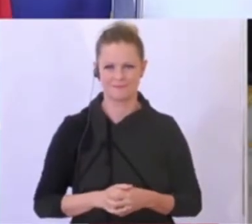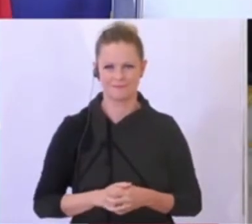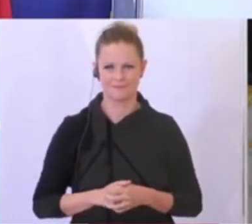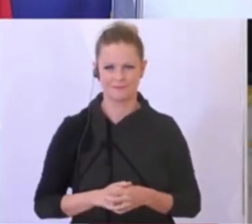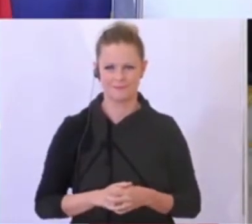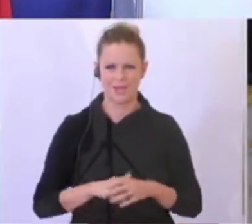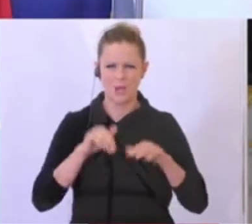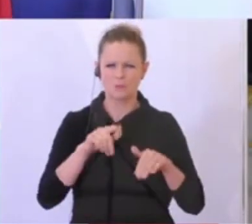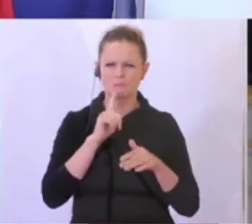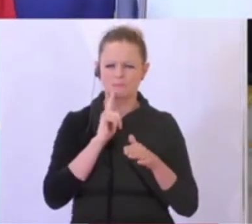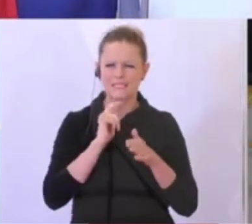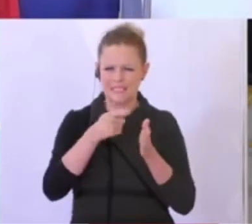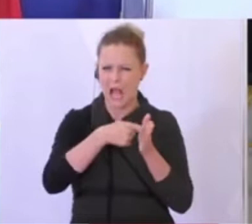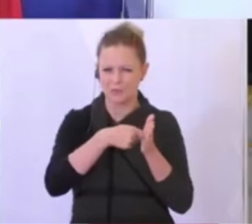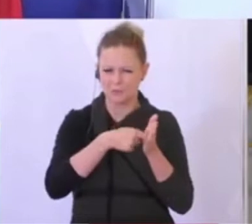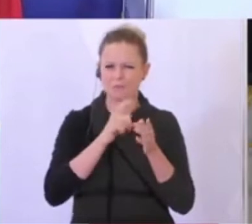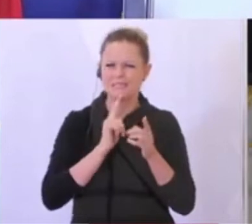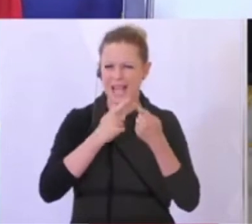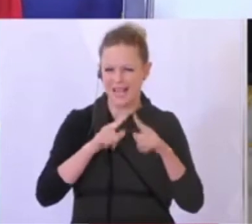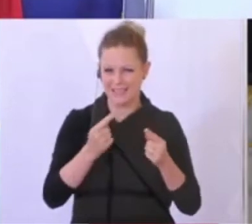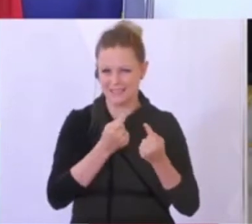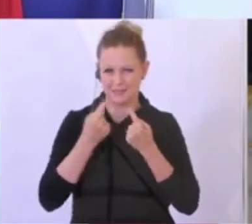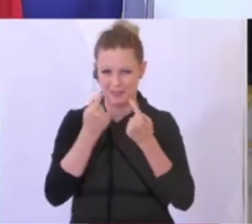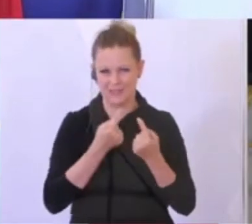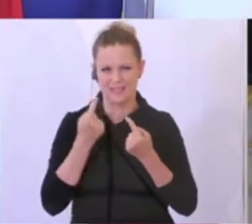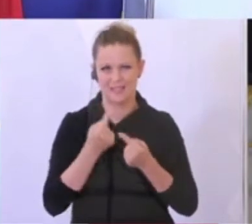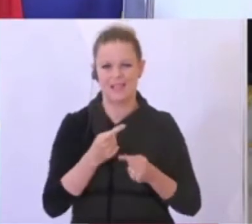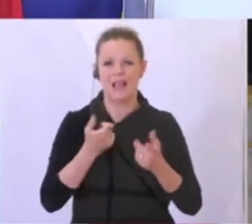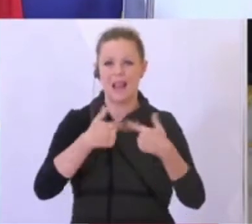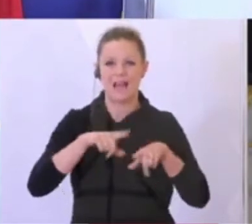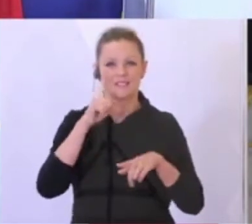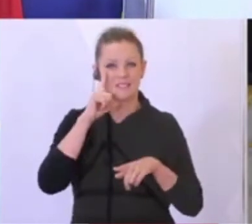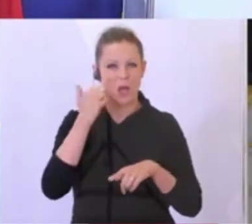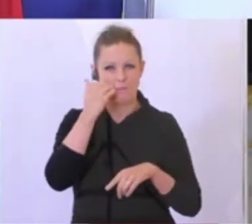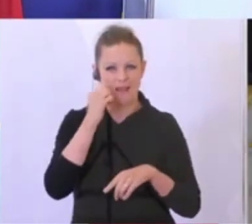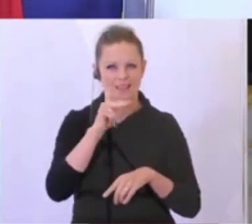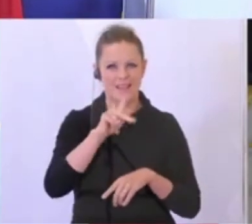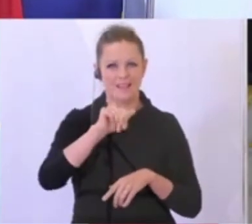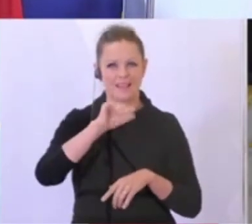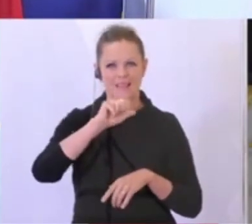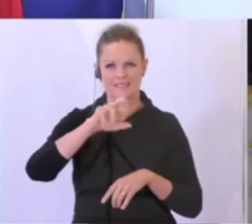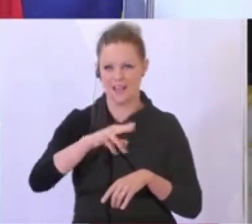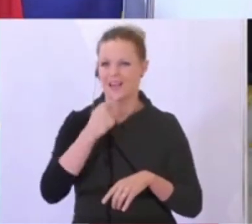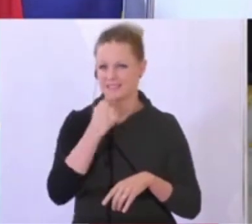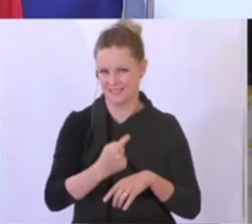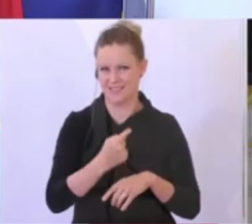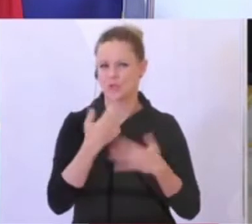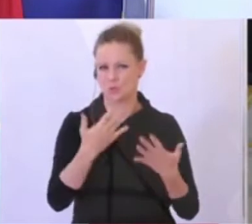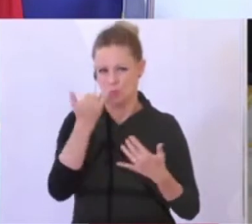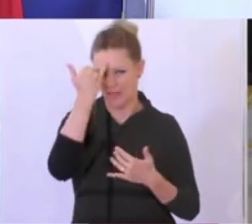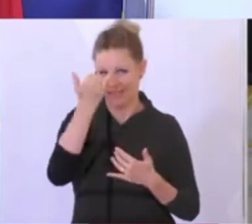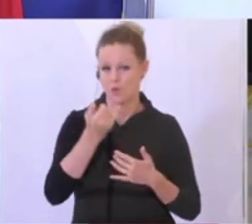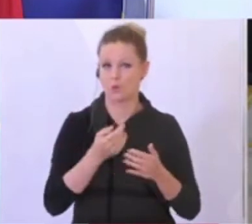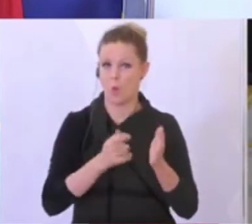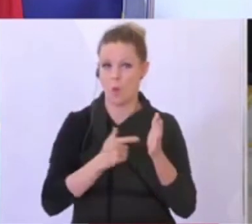korrigieren, weil es ein bisschen anders war. Der Landeshauptmann Kaiser hat die Idee ventiliert, beziehungsweise mehrfach